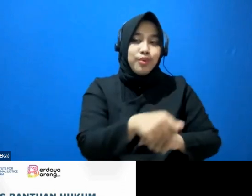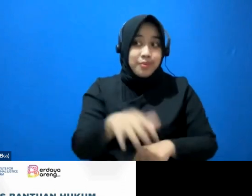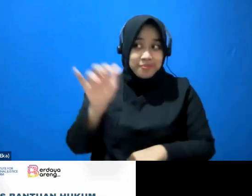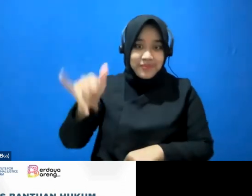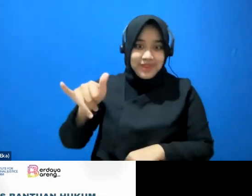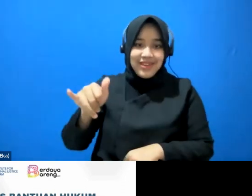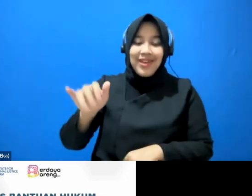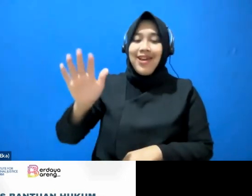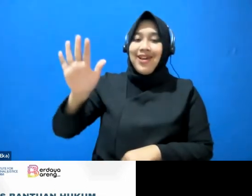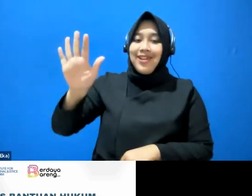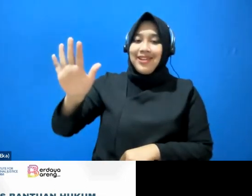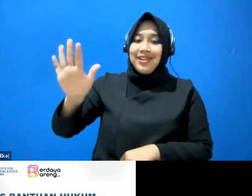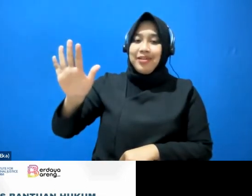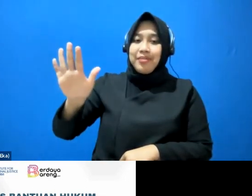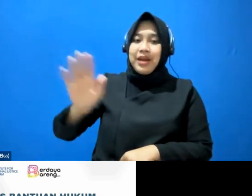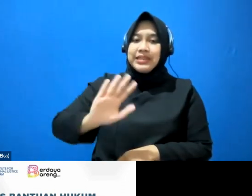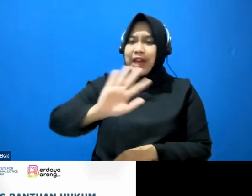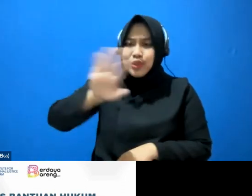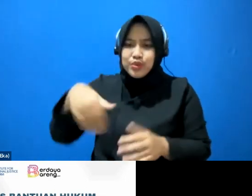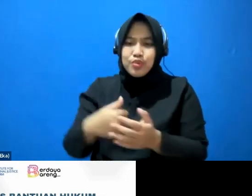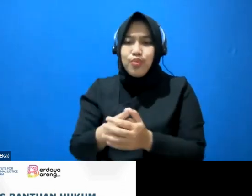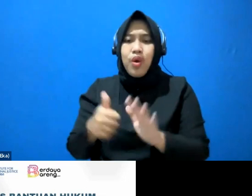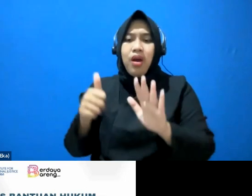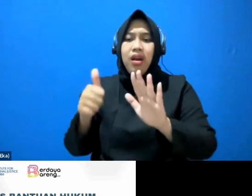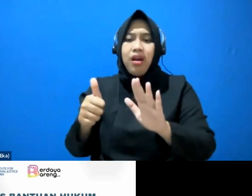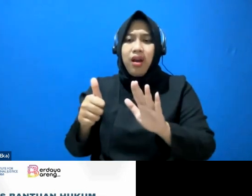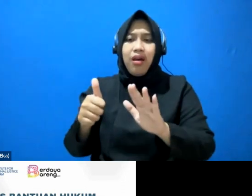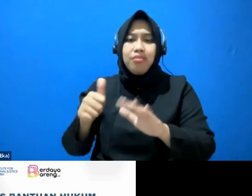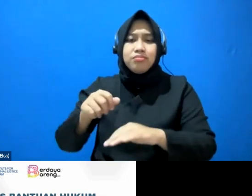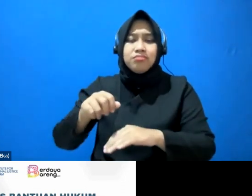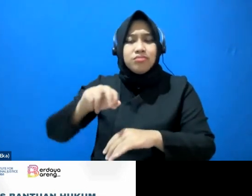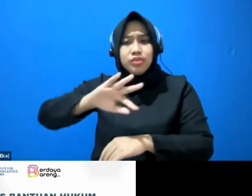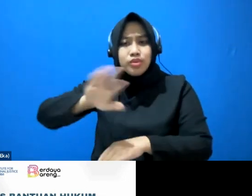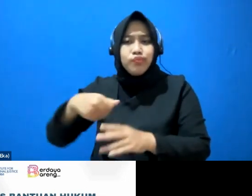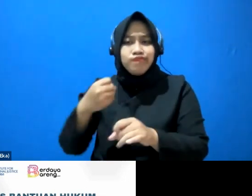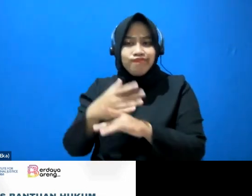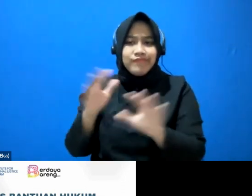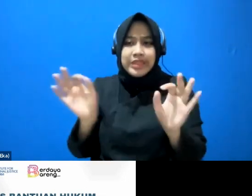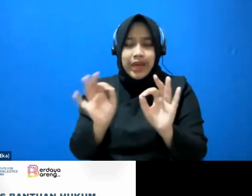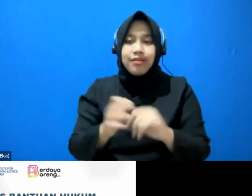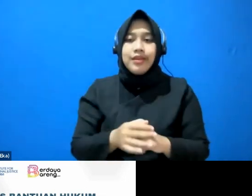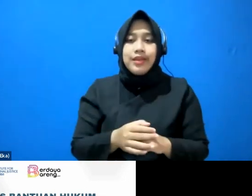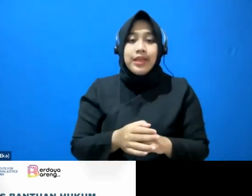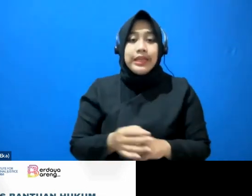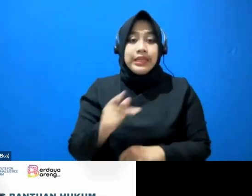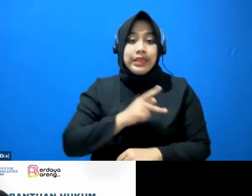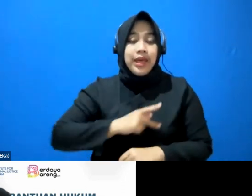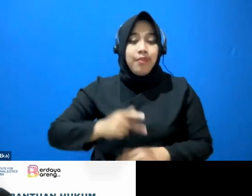lima jangan semuanya enam jadi ya oleh karena itu sekali lagi kami